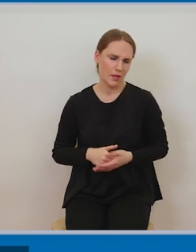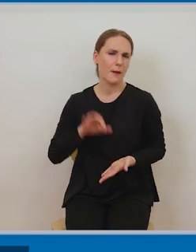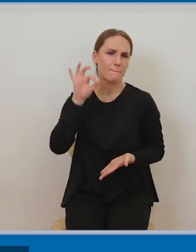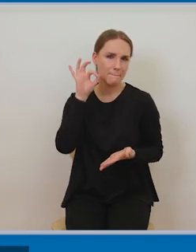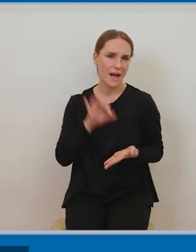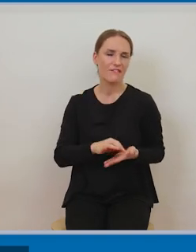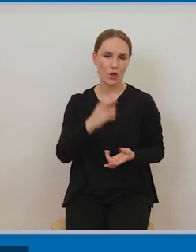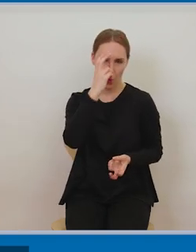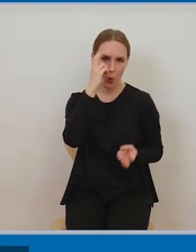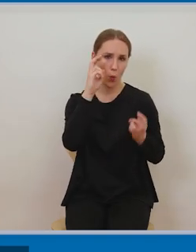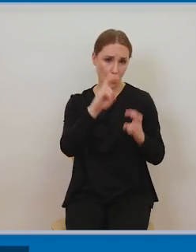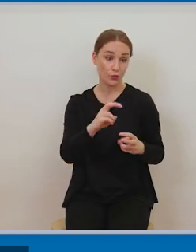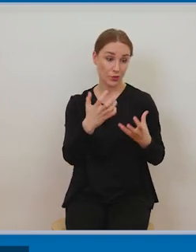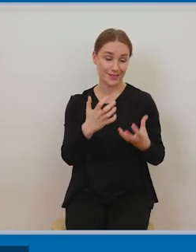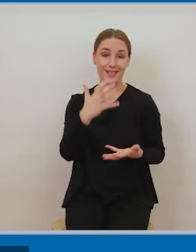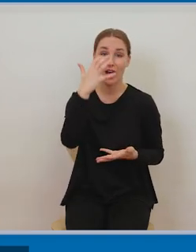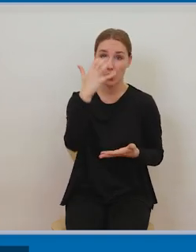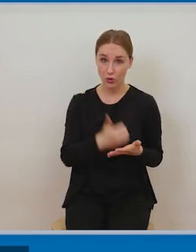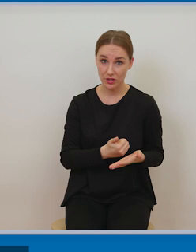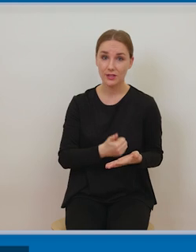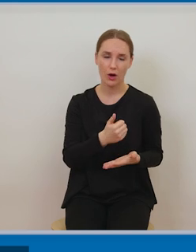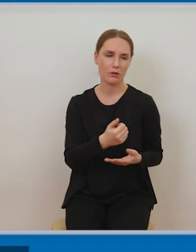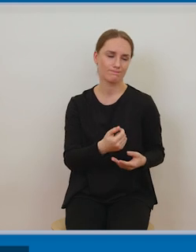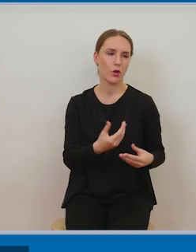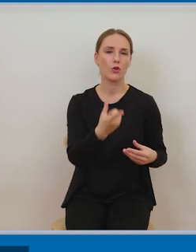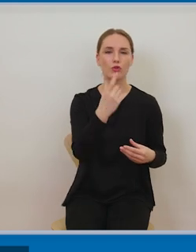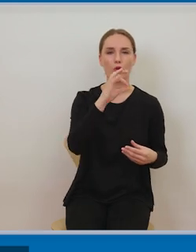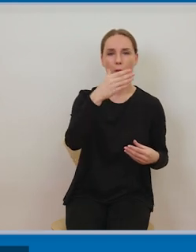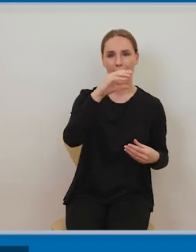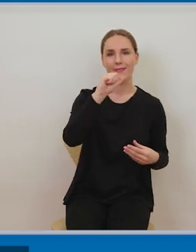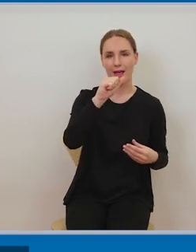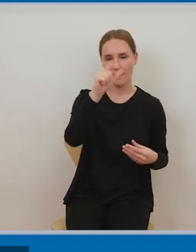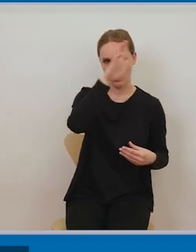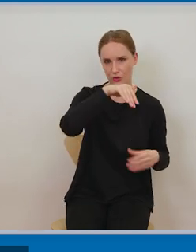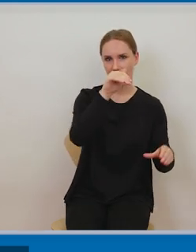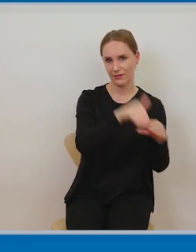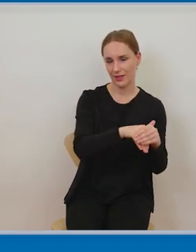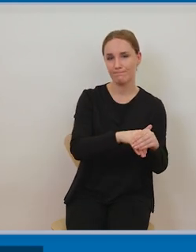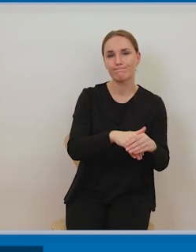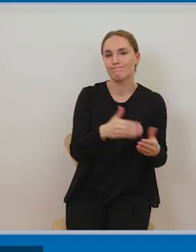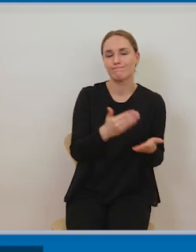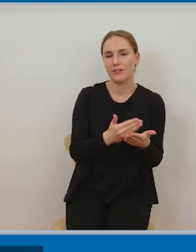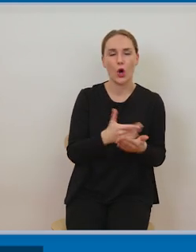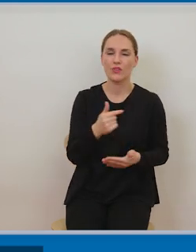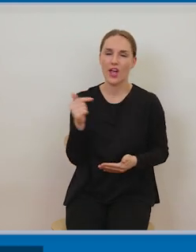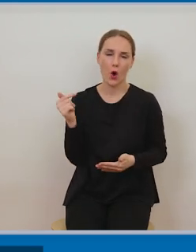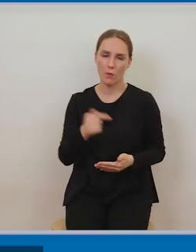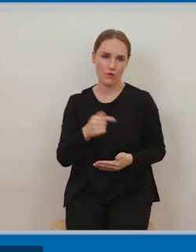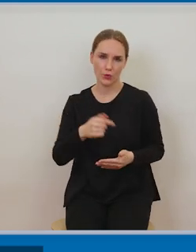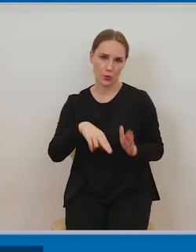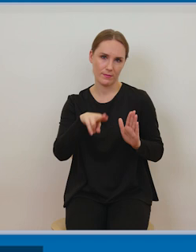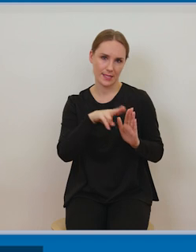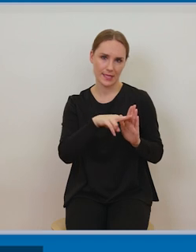domeny publicznej, a zatem nie obowiązują nas zasady tutaj korzystania wynikające z ochrony